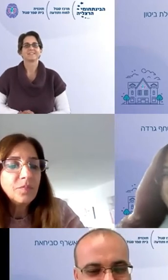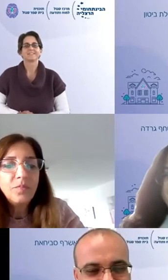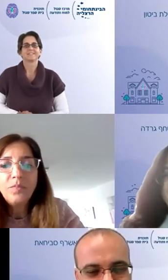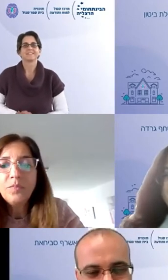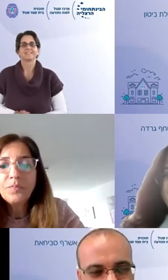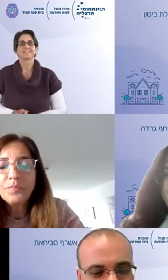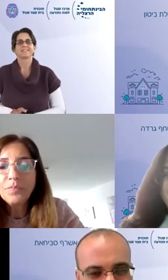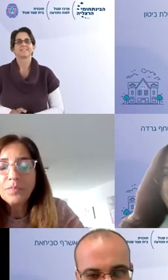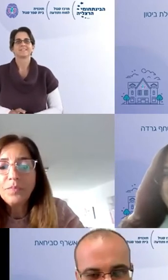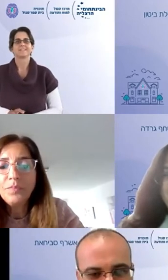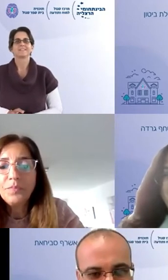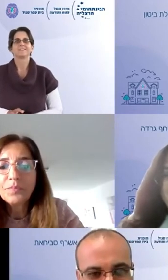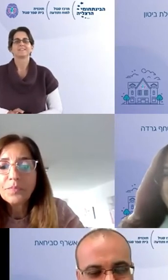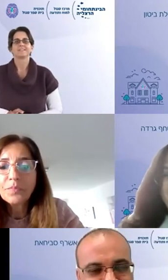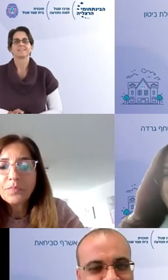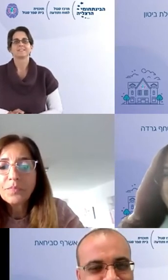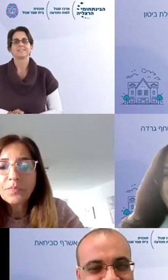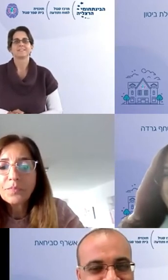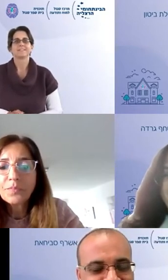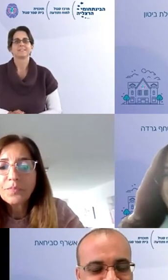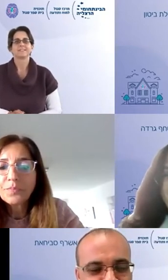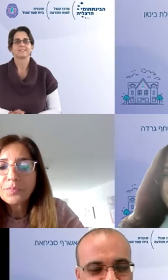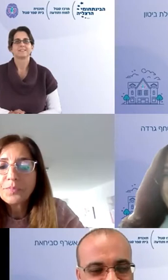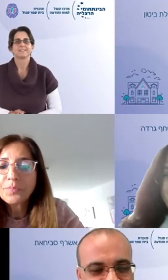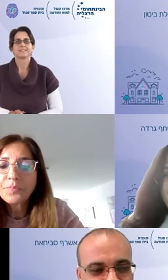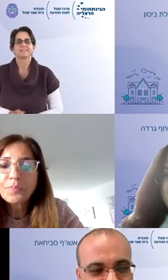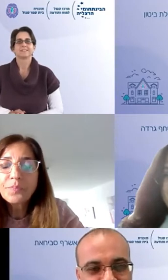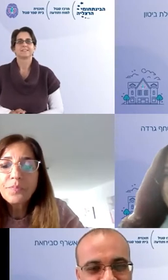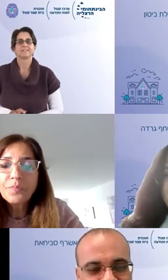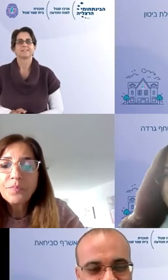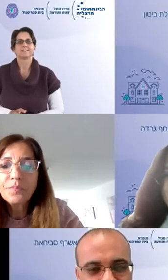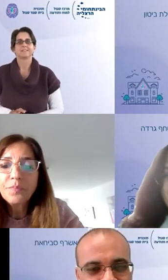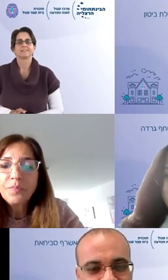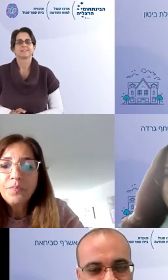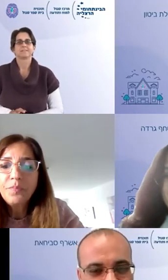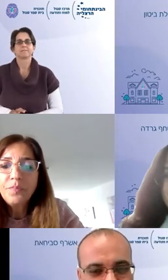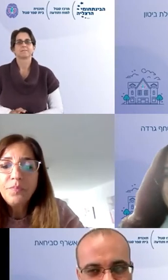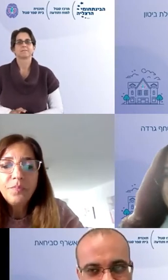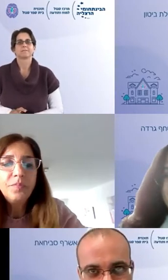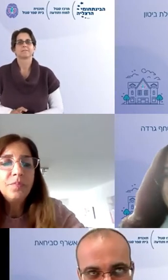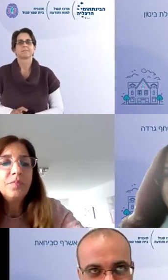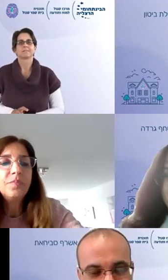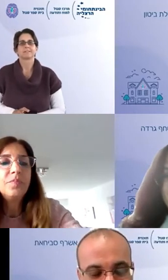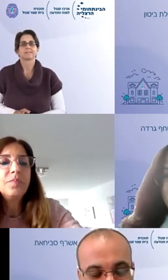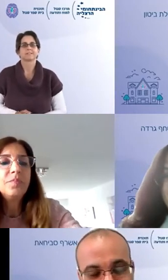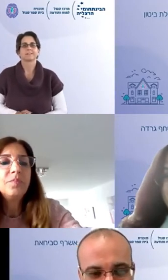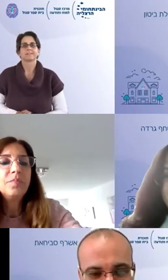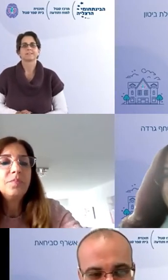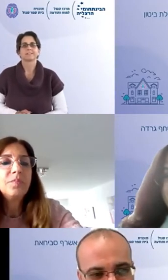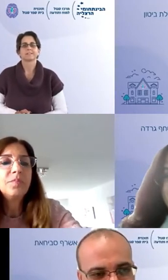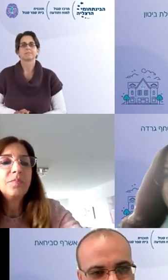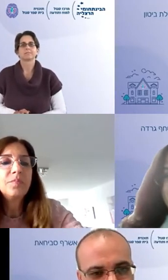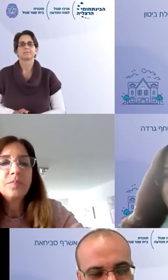הספר עתיד עם נהדה בכפר קרא בית הספר הוא בית ספר שש שנתי בית